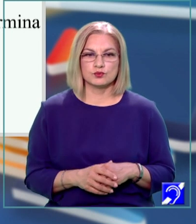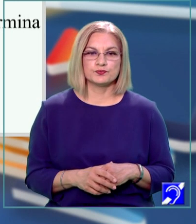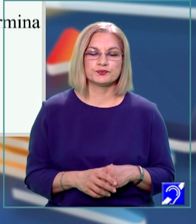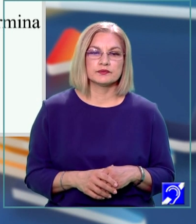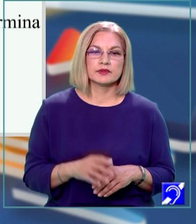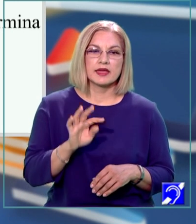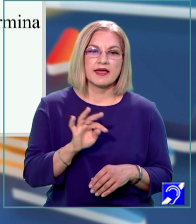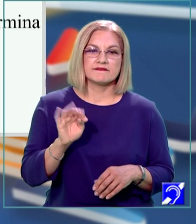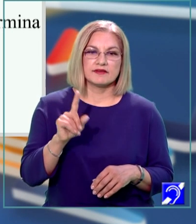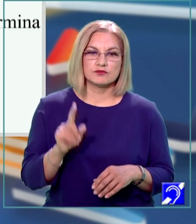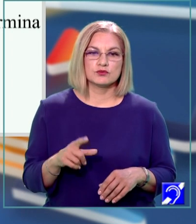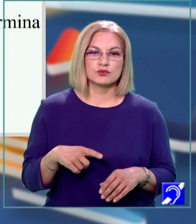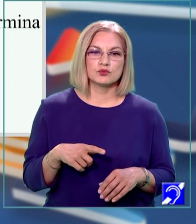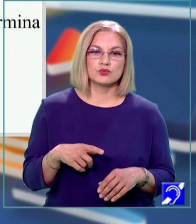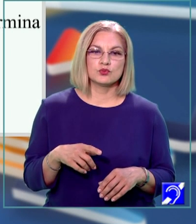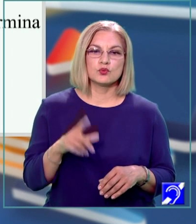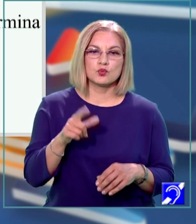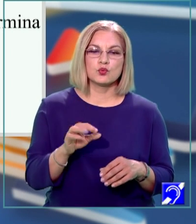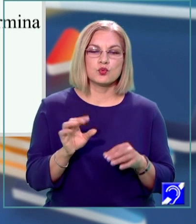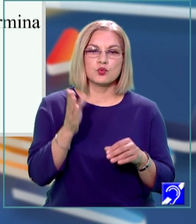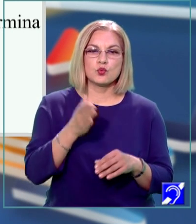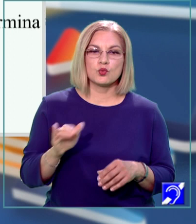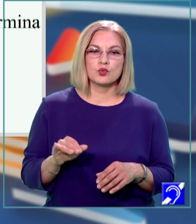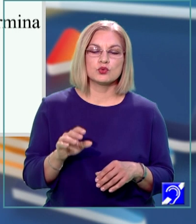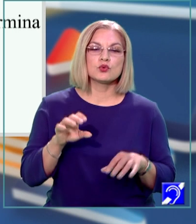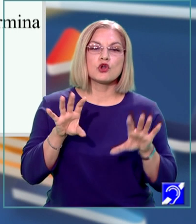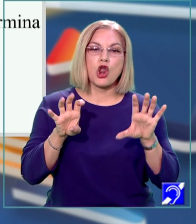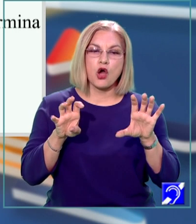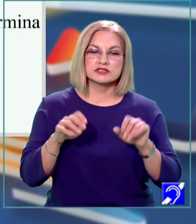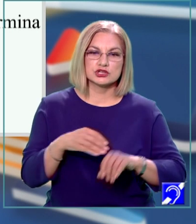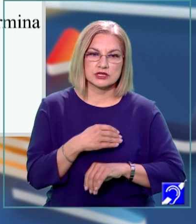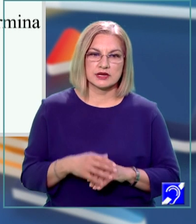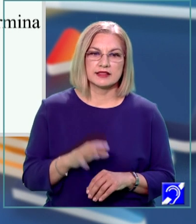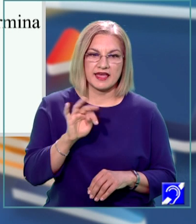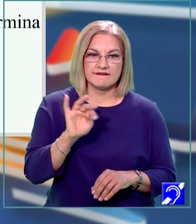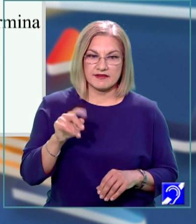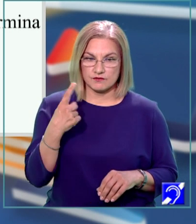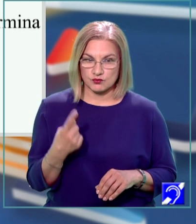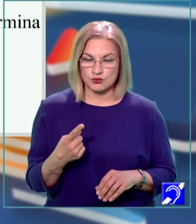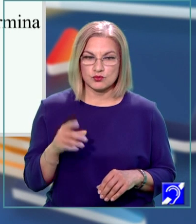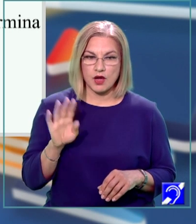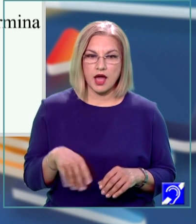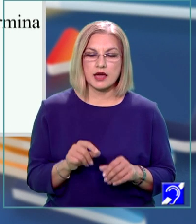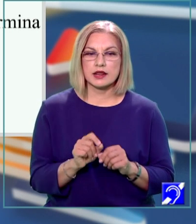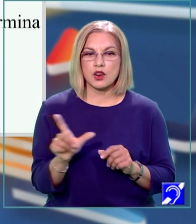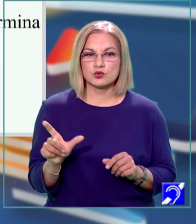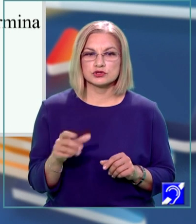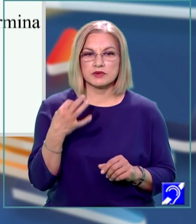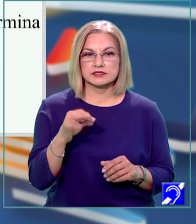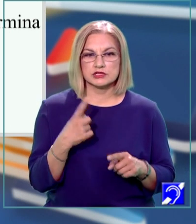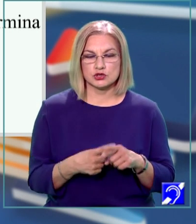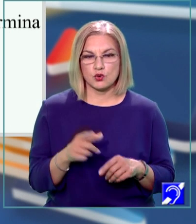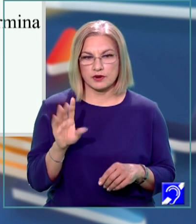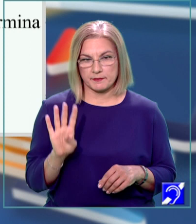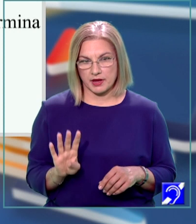de 90 de grade. FF1 are lungimea de 10 ori 4,